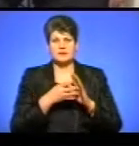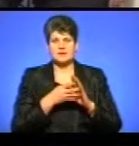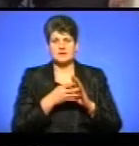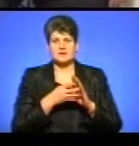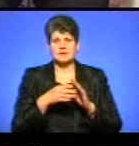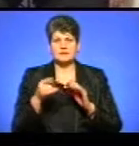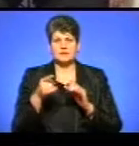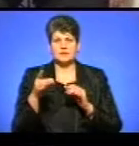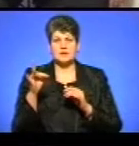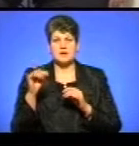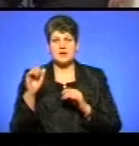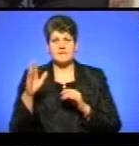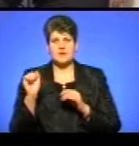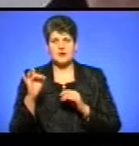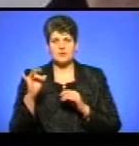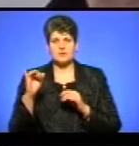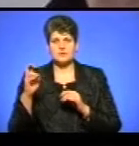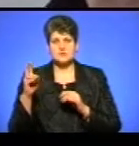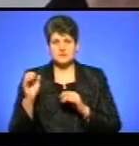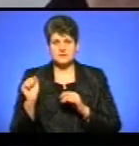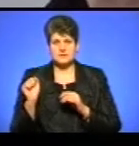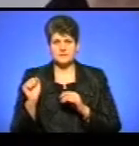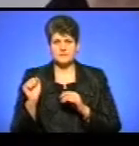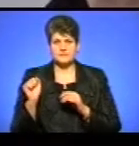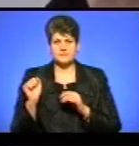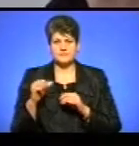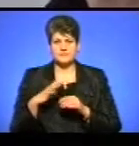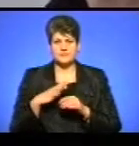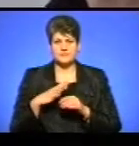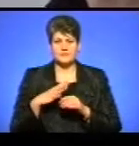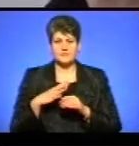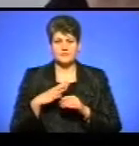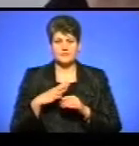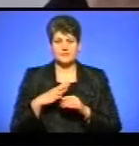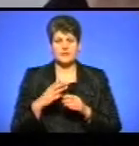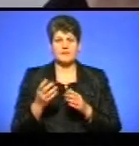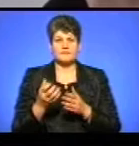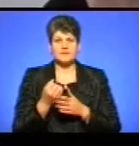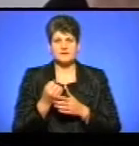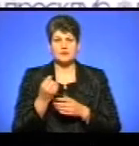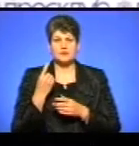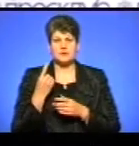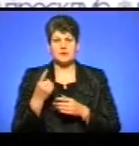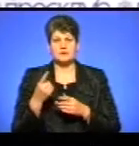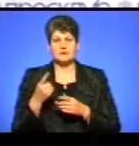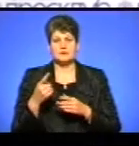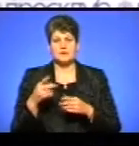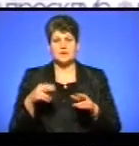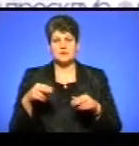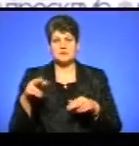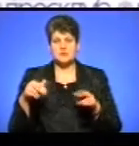Тернопільська-Руска, дорога виконана добро, є внесена нова розмітка. В основному